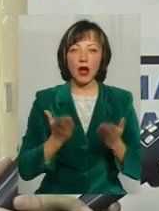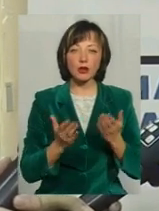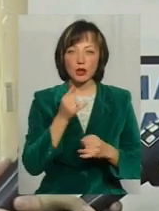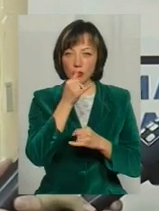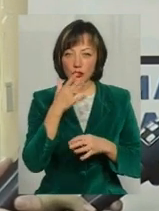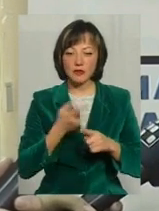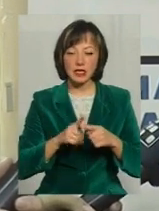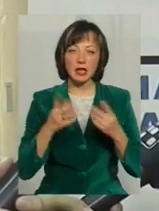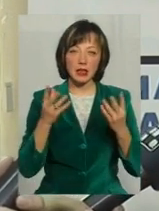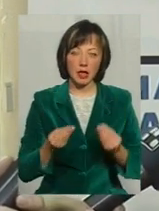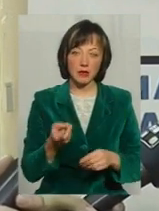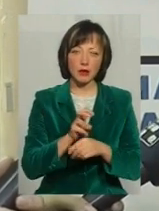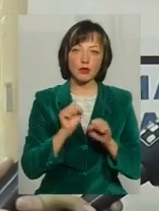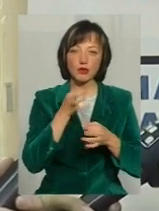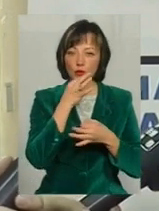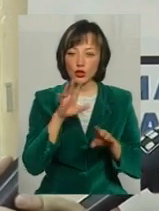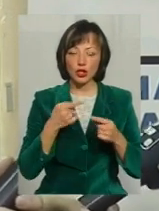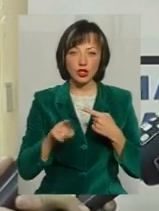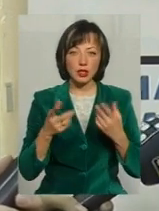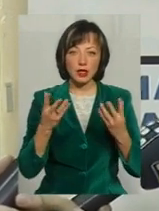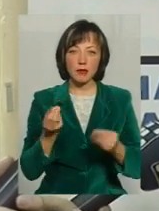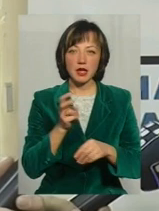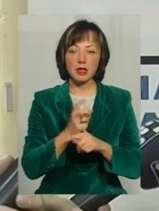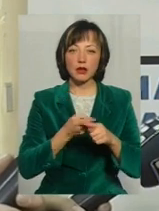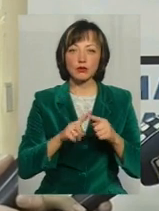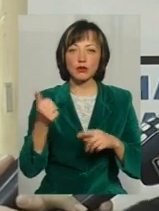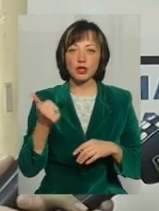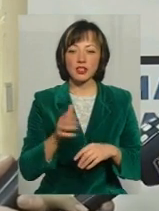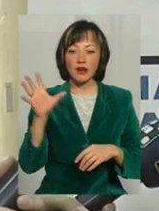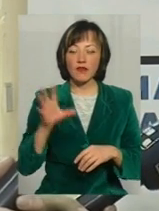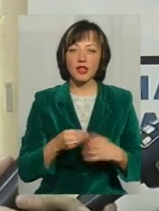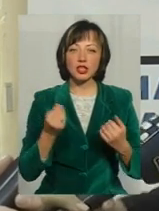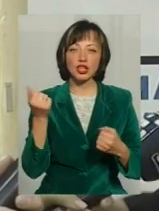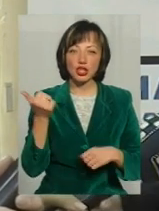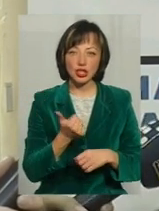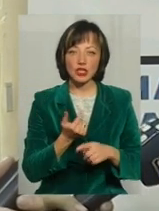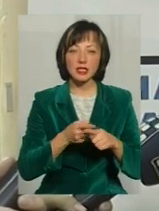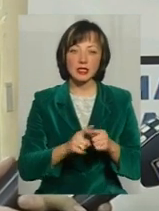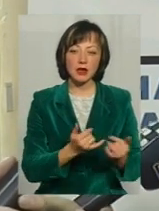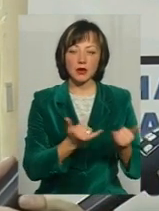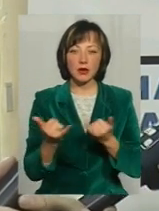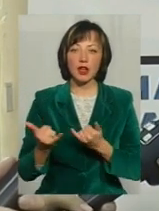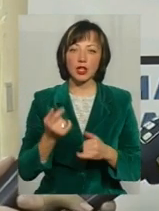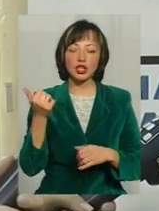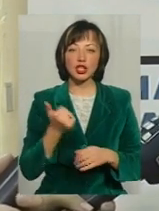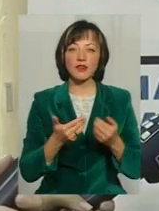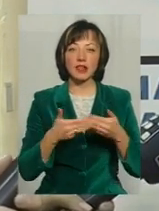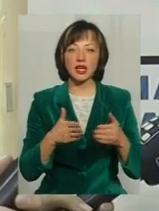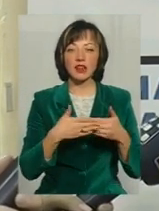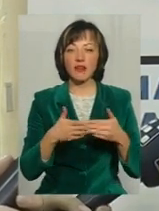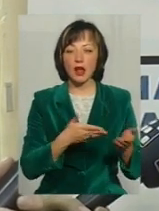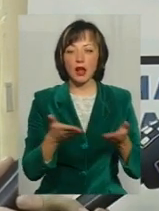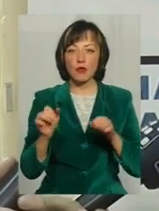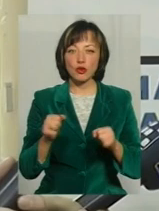не можуть цей день прийти, вони можуть будь-який інший день прийти на цьому тижні Тому що весь тиждень – це в нас тиждень відкритих дверей І тут можна буде